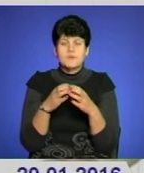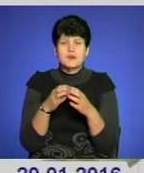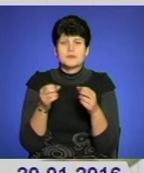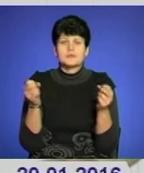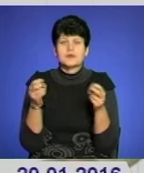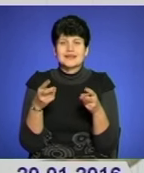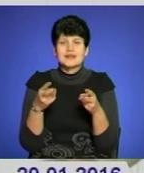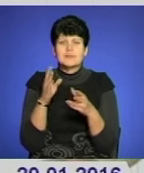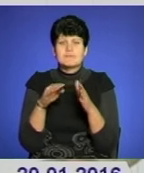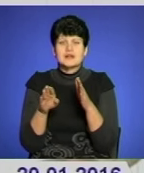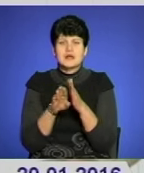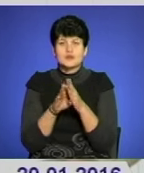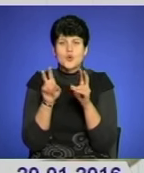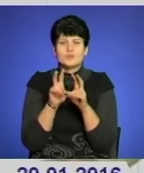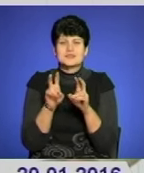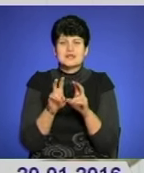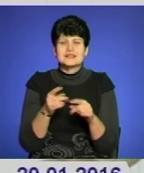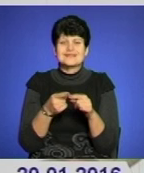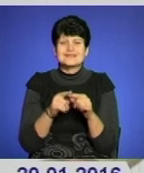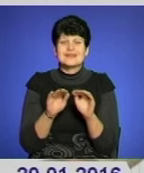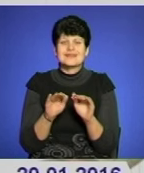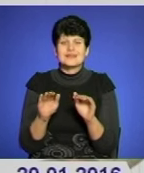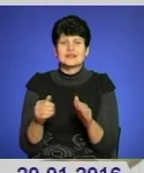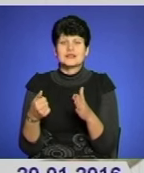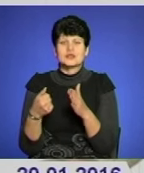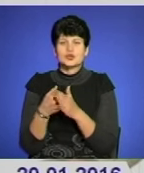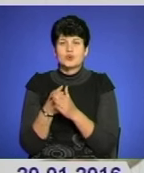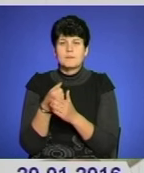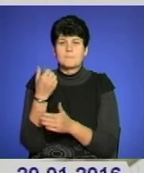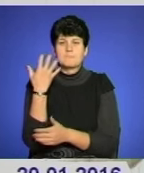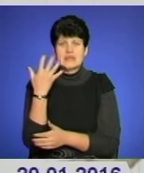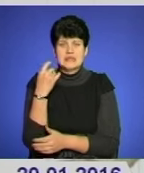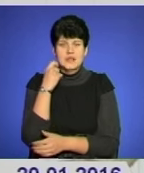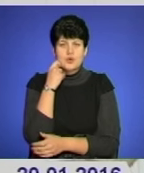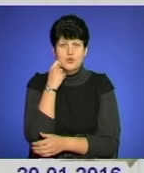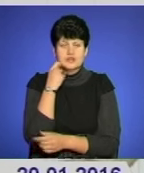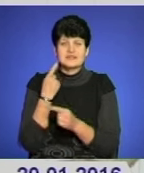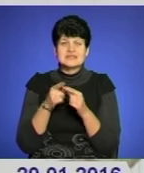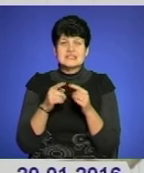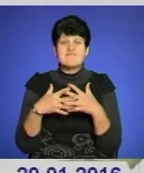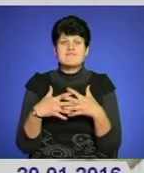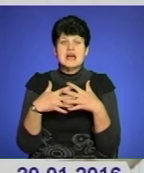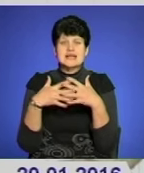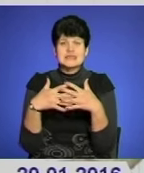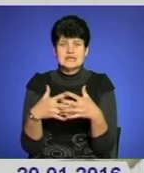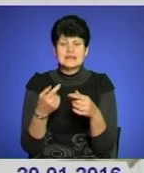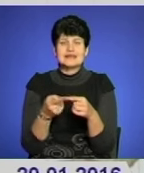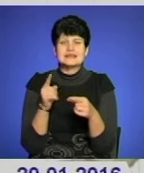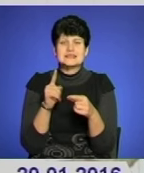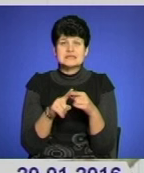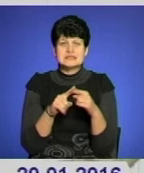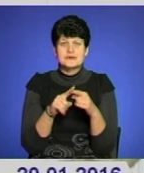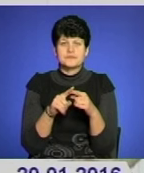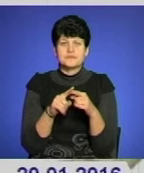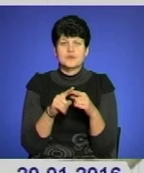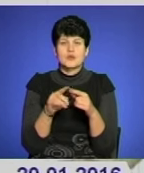підлягають обстеженню, це діти віком до 5 років, це вагітні і це особи з